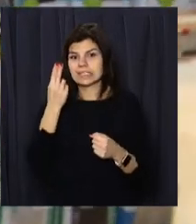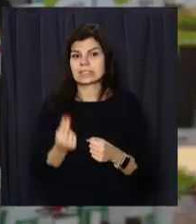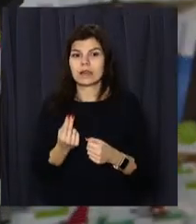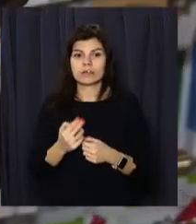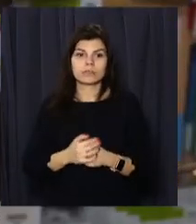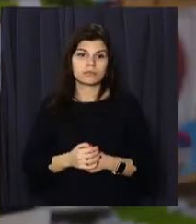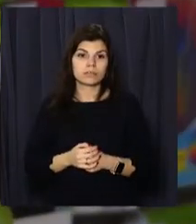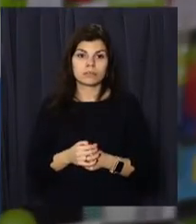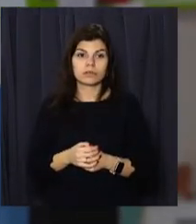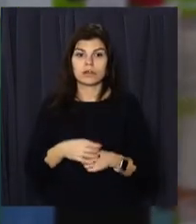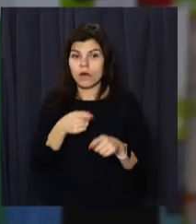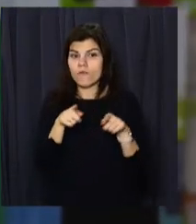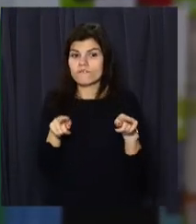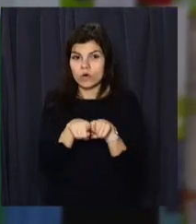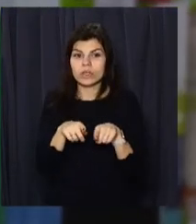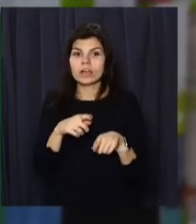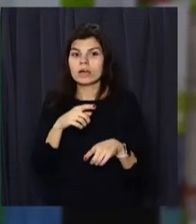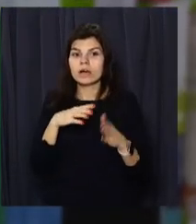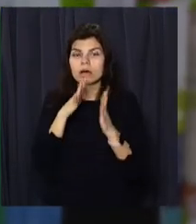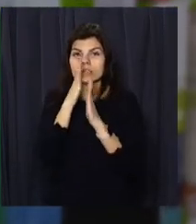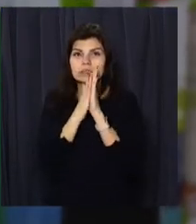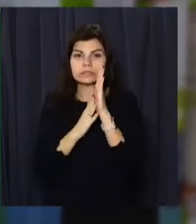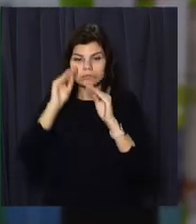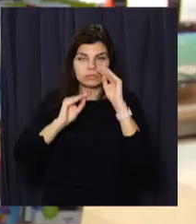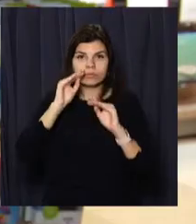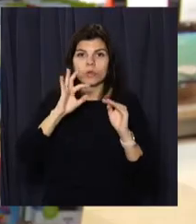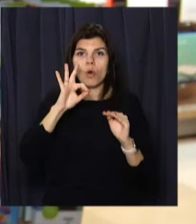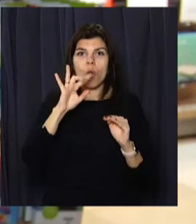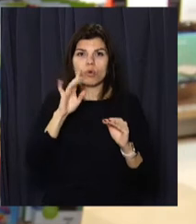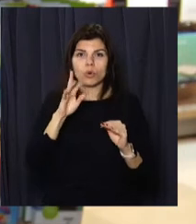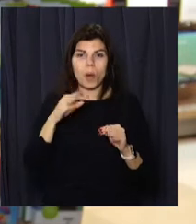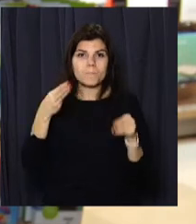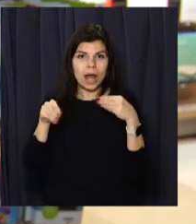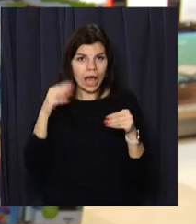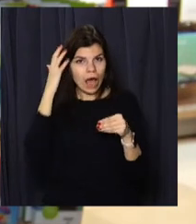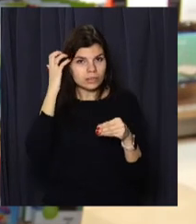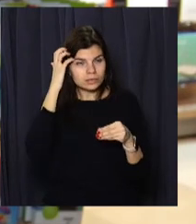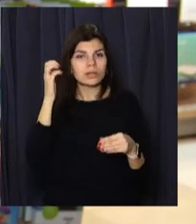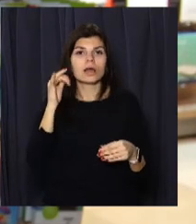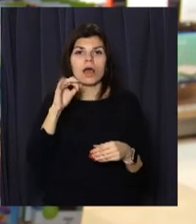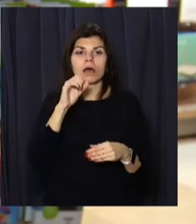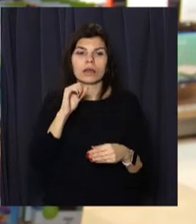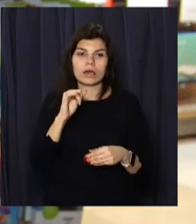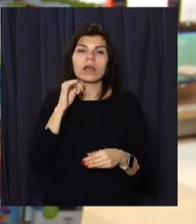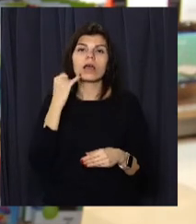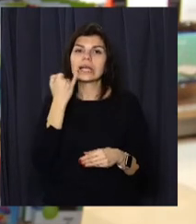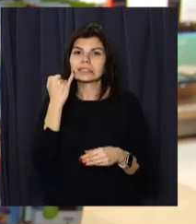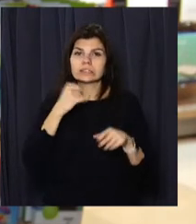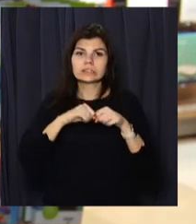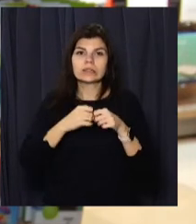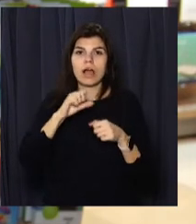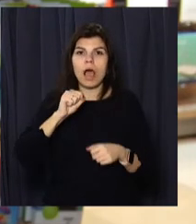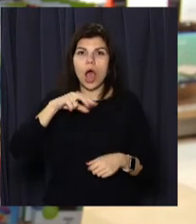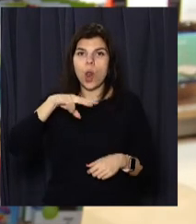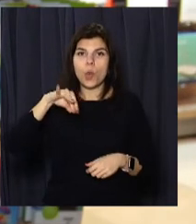зберігальності. Він із алюмінієвих рамок і оркопластик. За те, що метал, він перевішує завжди на бокові сторони,